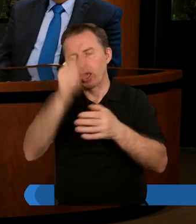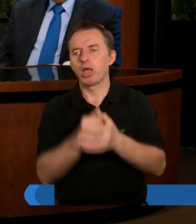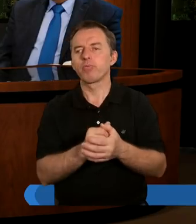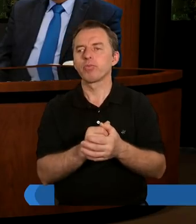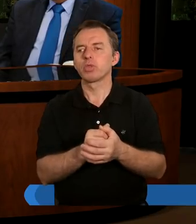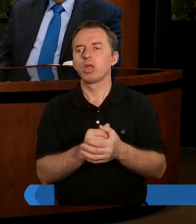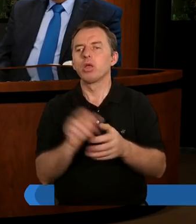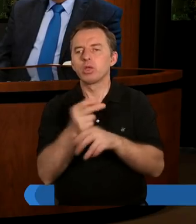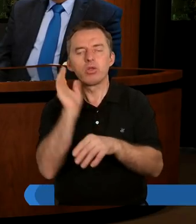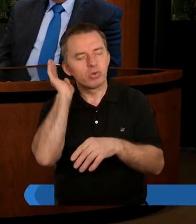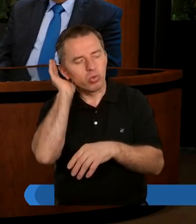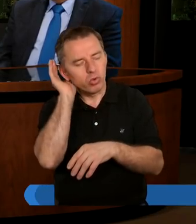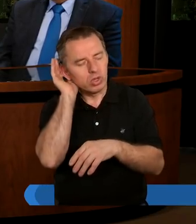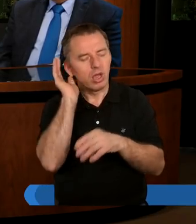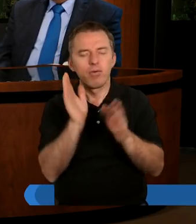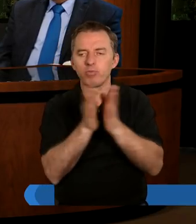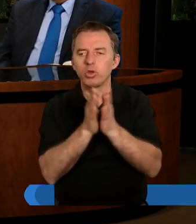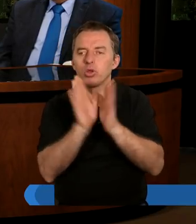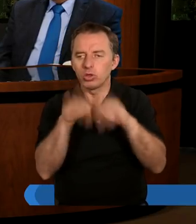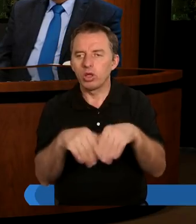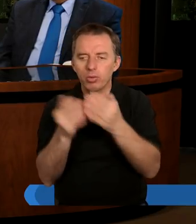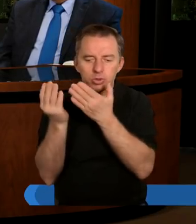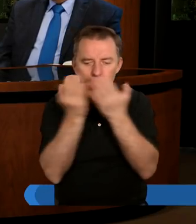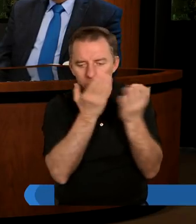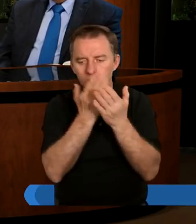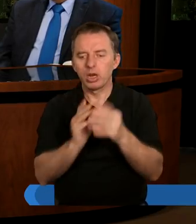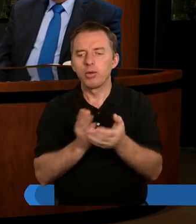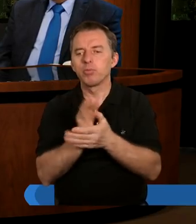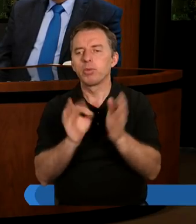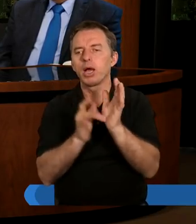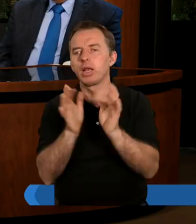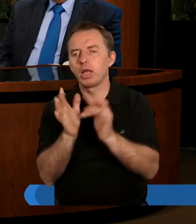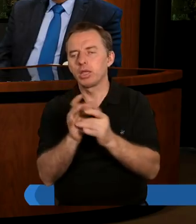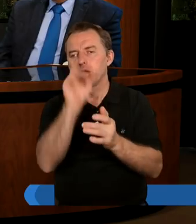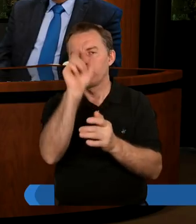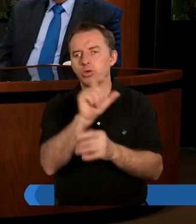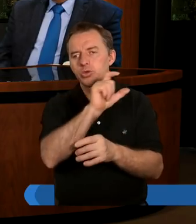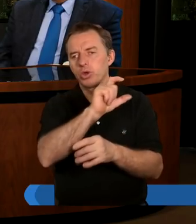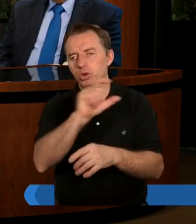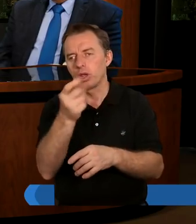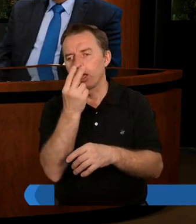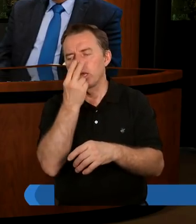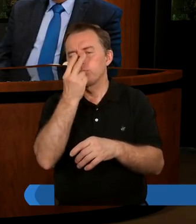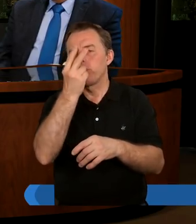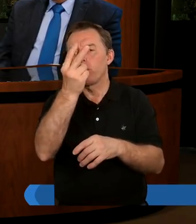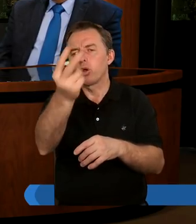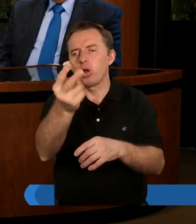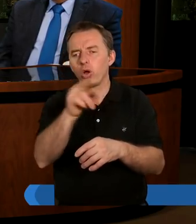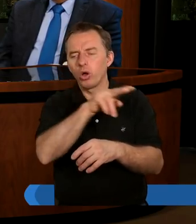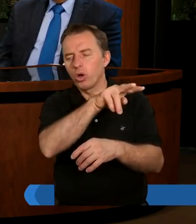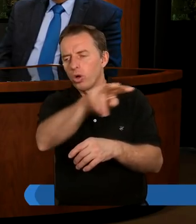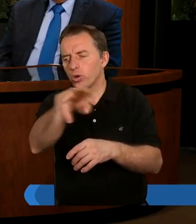Kiedy wsłuchujemy się w tą modlitwę, która została teraz przeczytana Pana Jezusa z krzyża, kiedy spogląda,